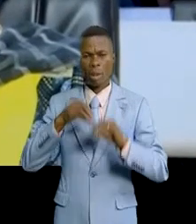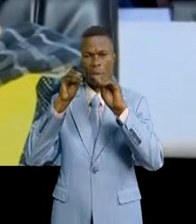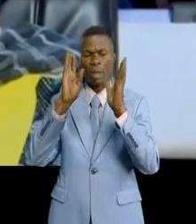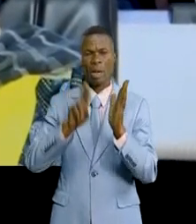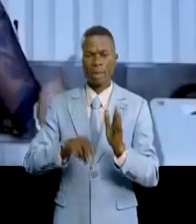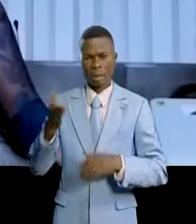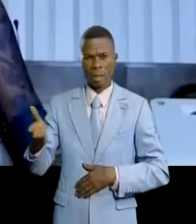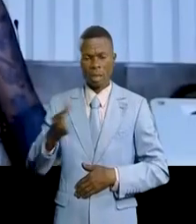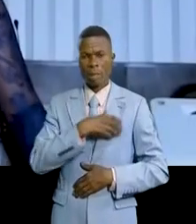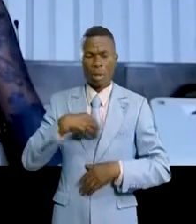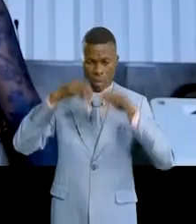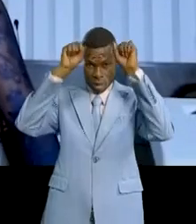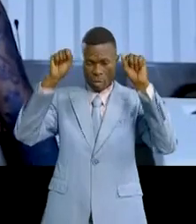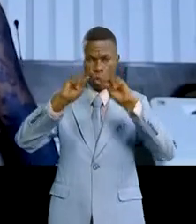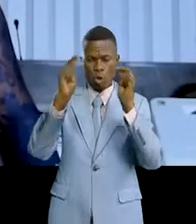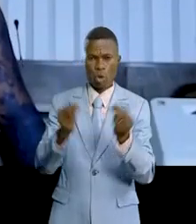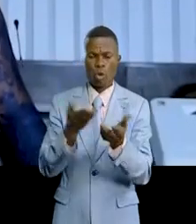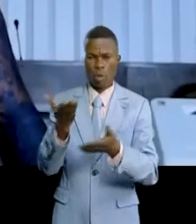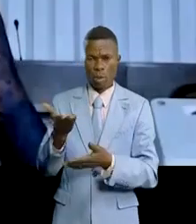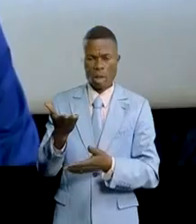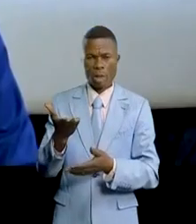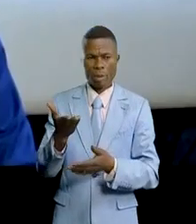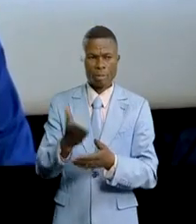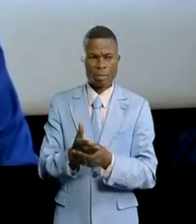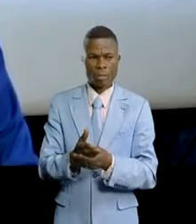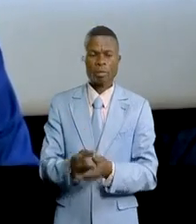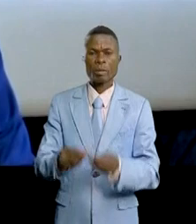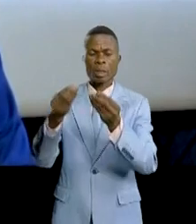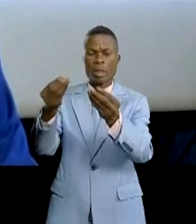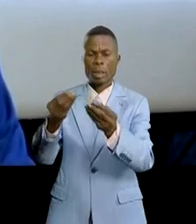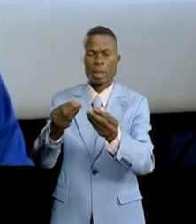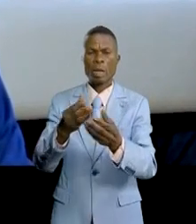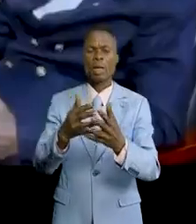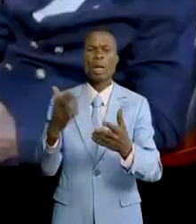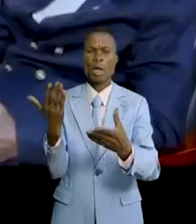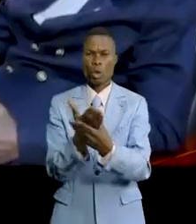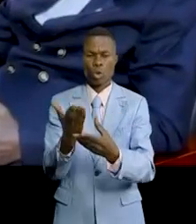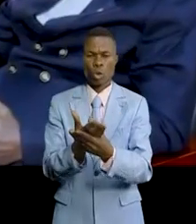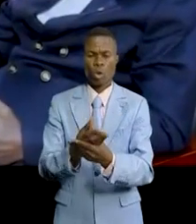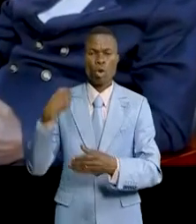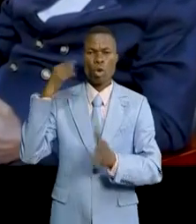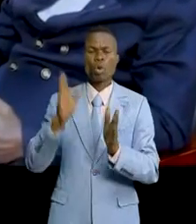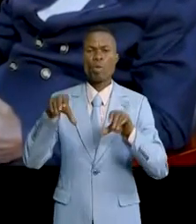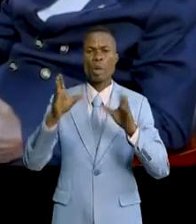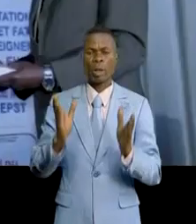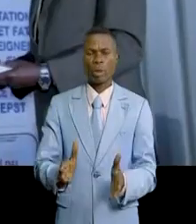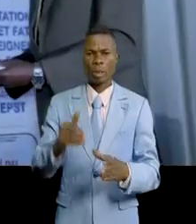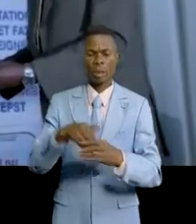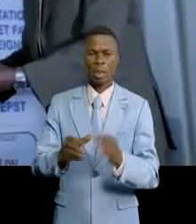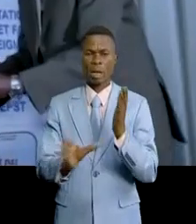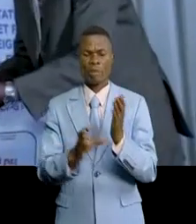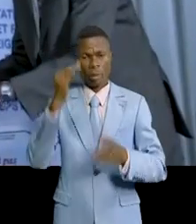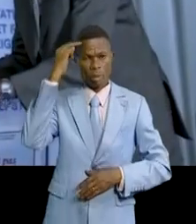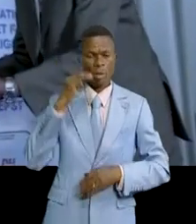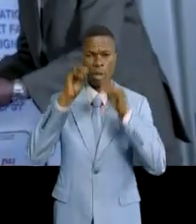présidente de l'ASBEL Julie Mélien Malundama a remis officiellement ces manuels au gouvernement congolais à travers la vice-ministre